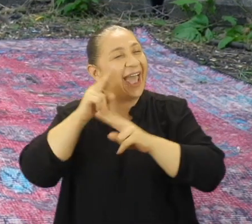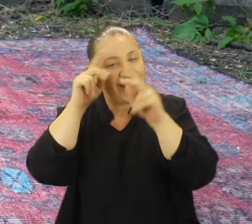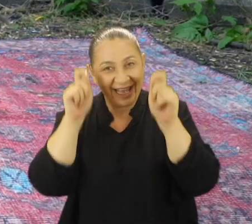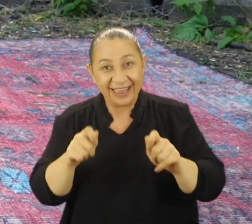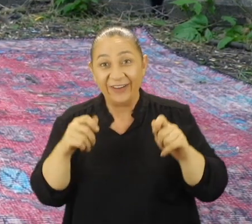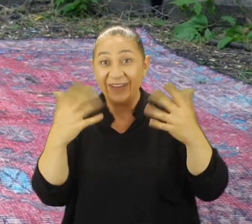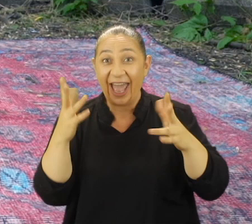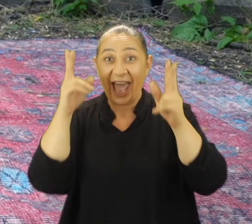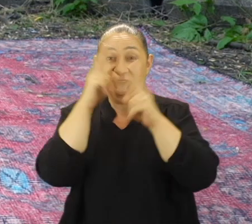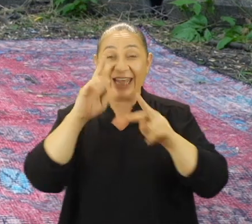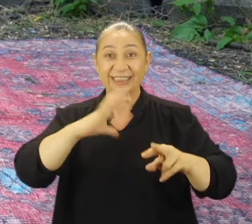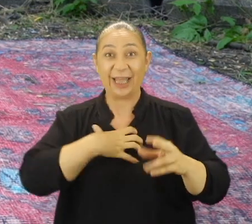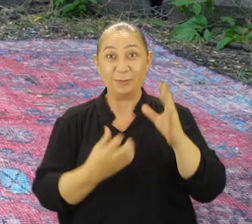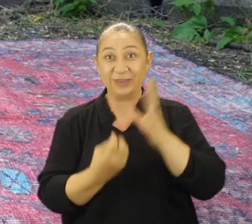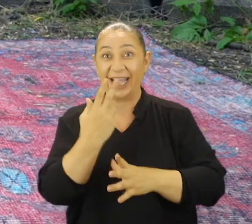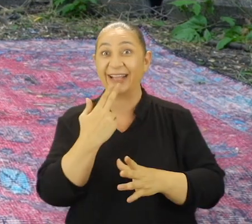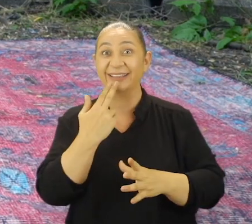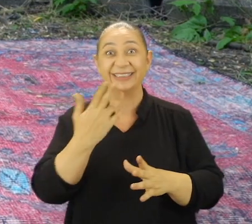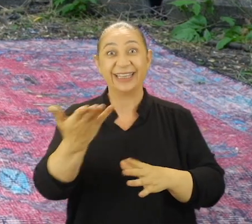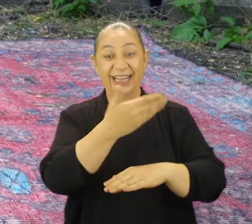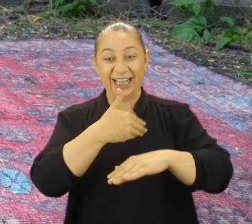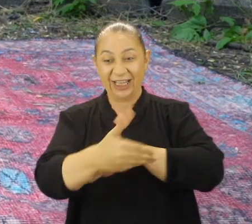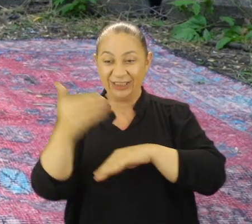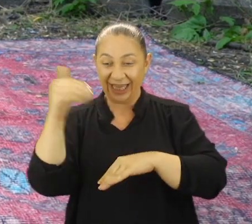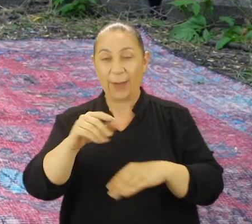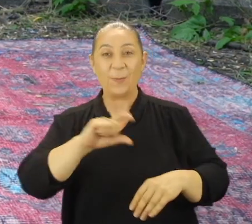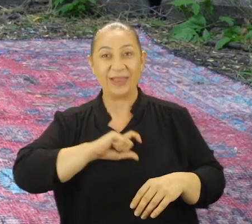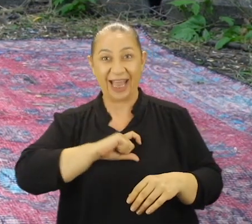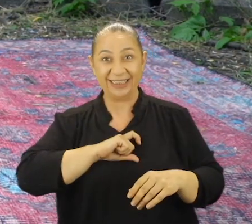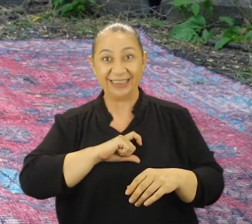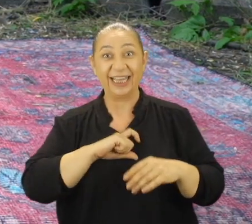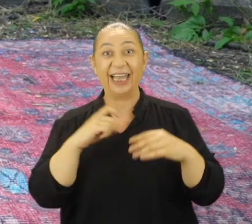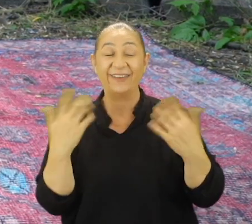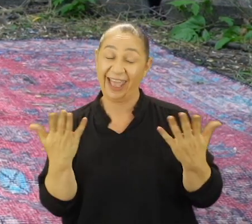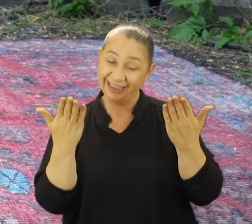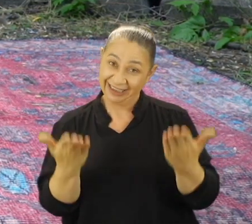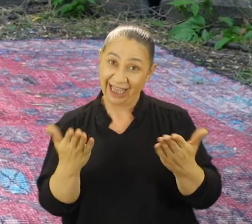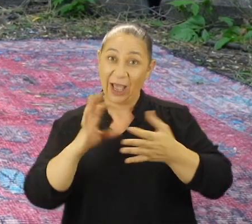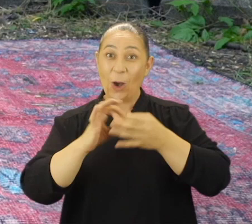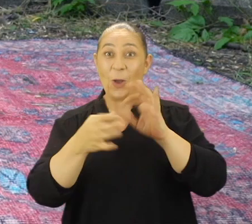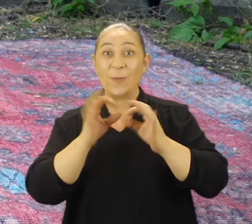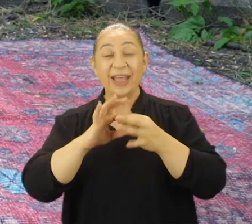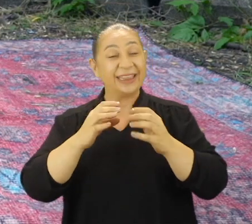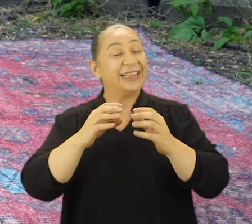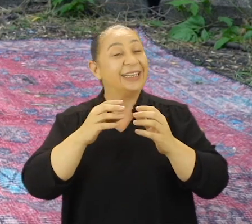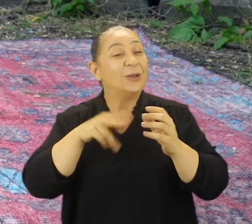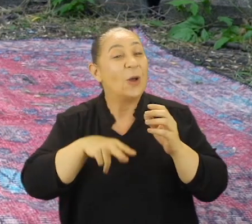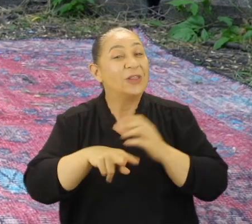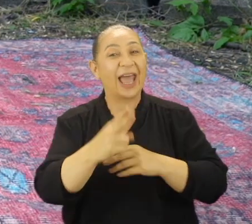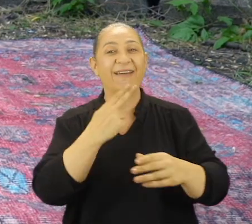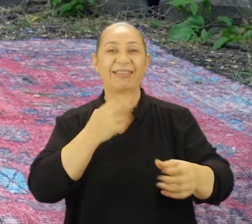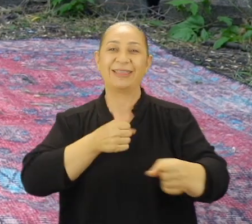hayal eden ve hayallerine sahip çıkan kadınların geç gelen madalyası ve işte olimpiyat